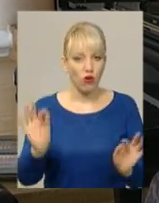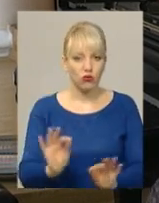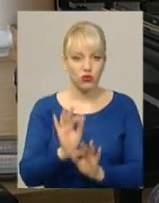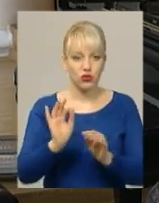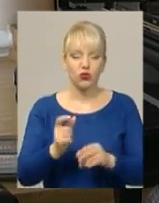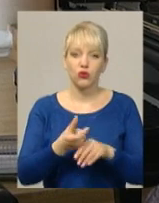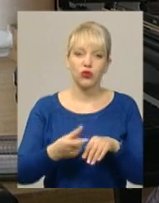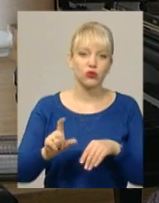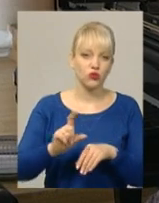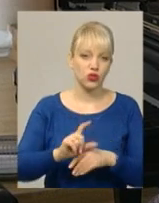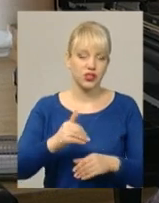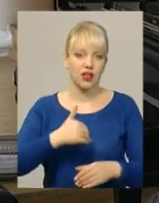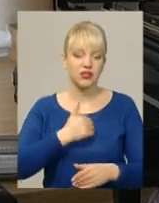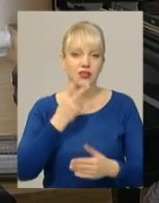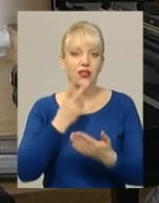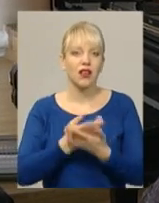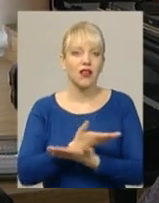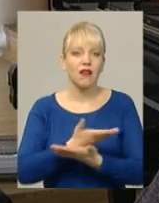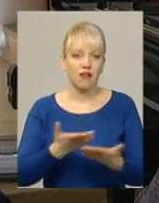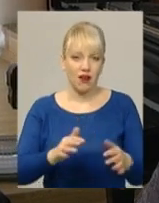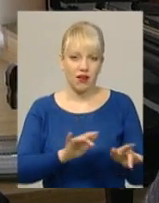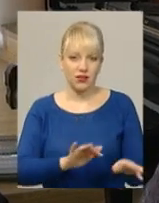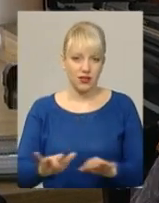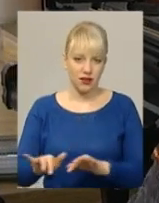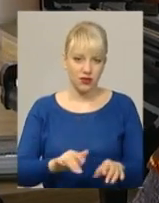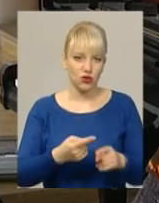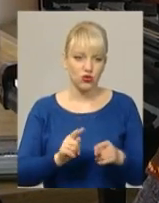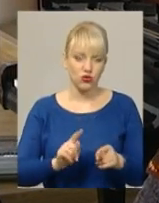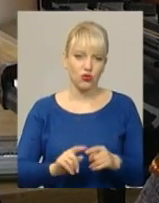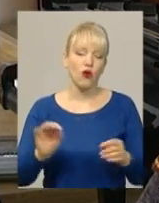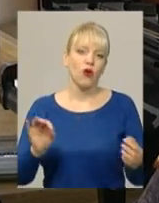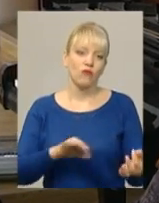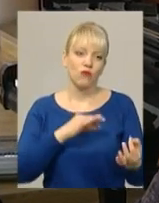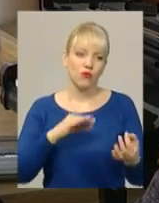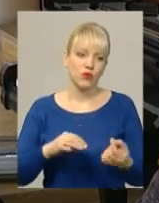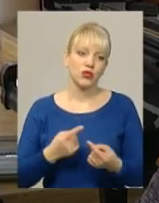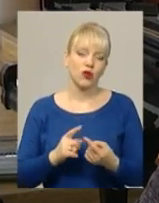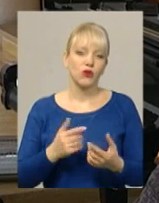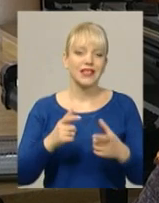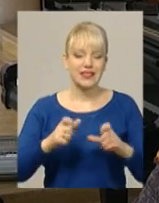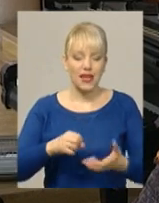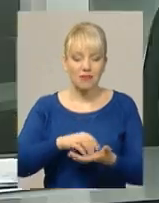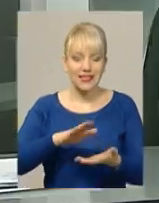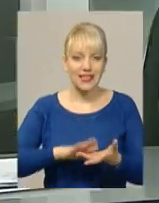захотіла грати його музику. І так виникла думка записати диск, який присвячений його творчості.